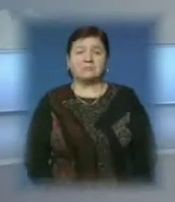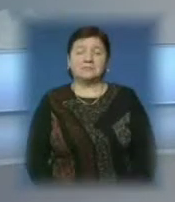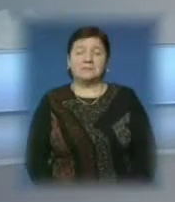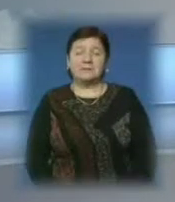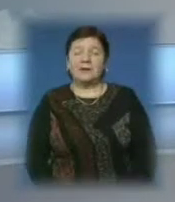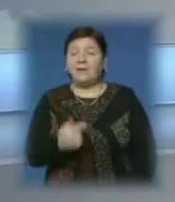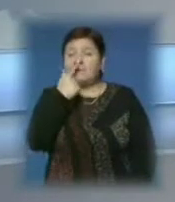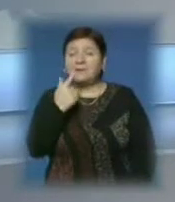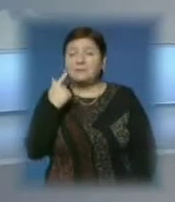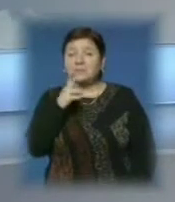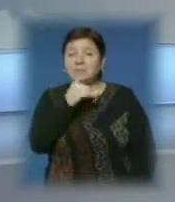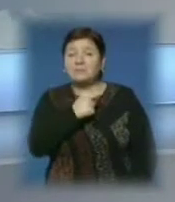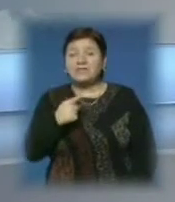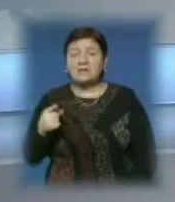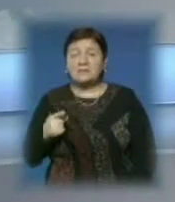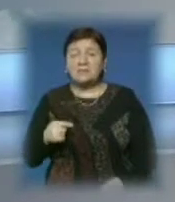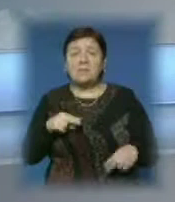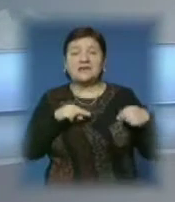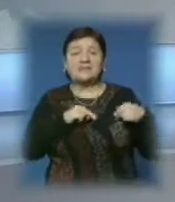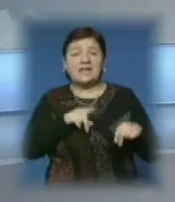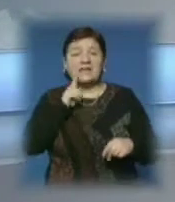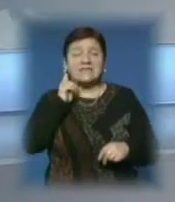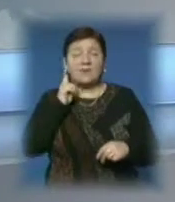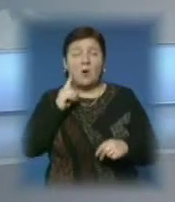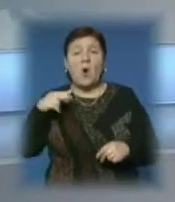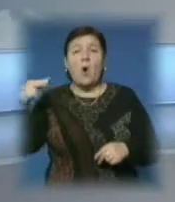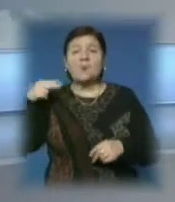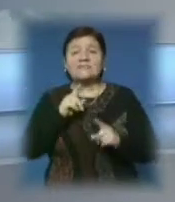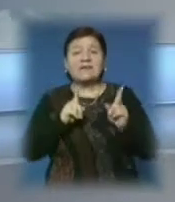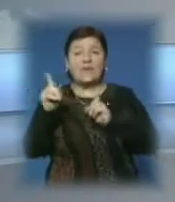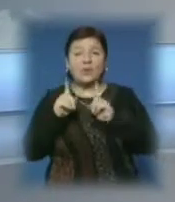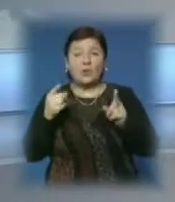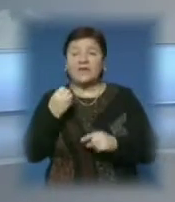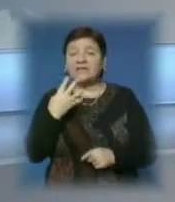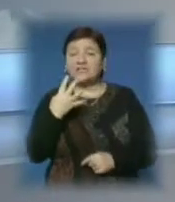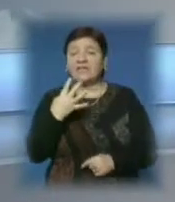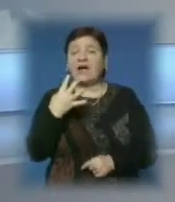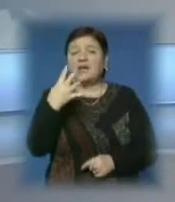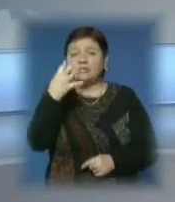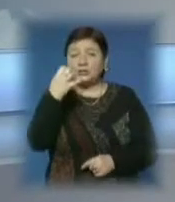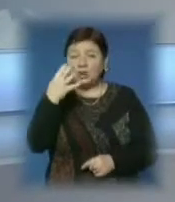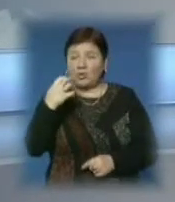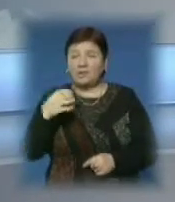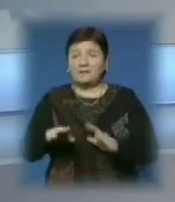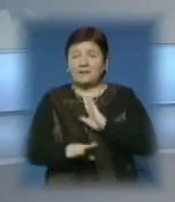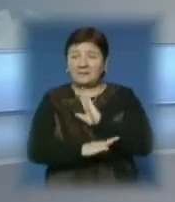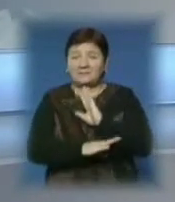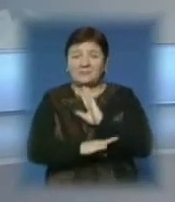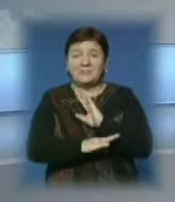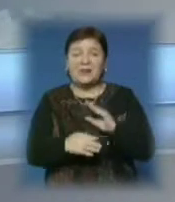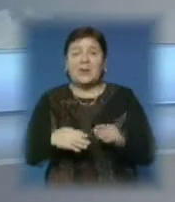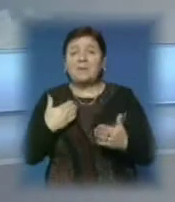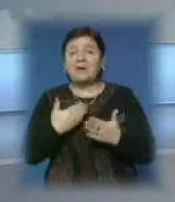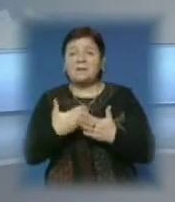Найближчим часом працівники міського зеленгоспу здійснять обрізання гілок іще на 400 деревах. Робота на окремих вулицях,